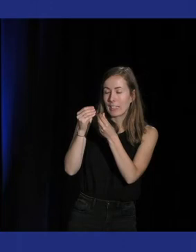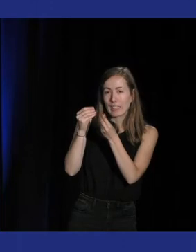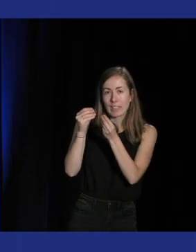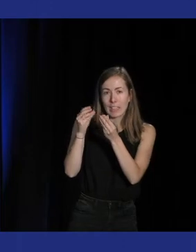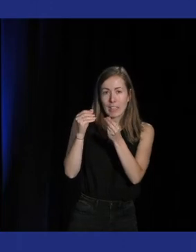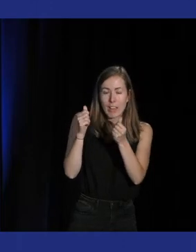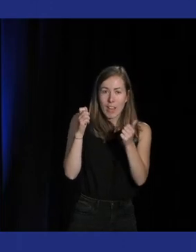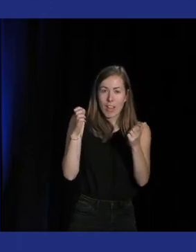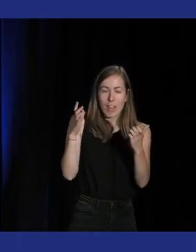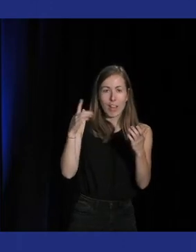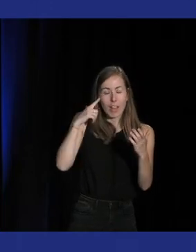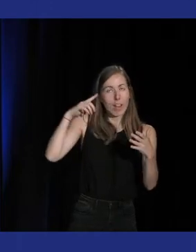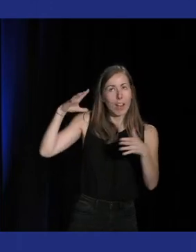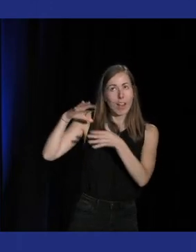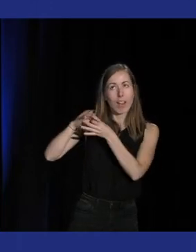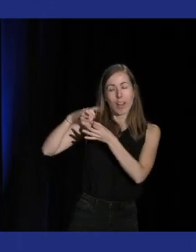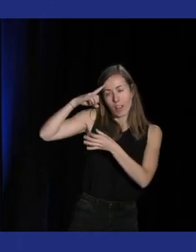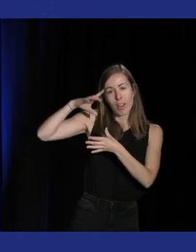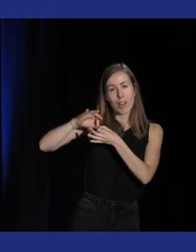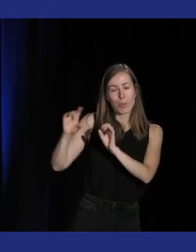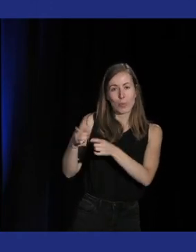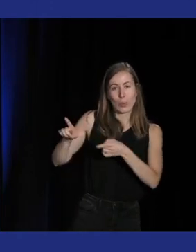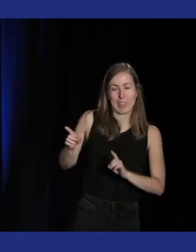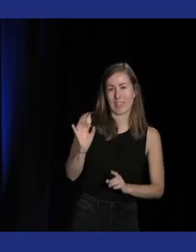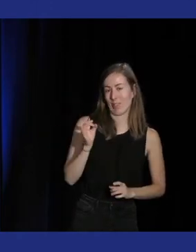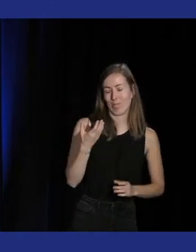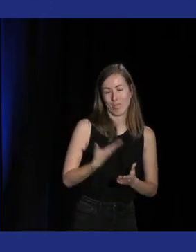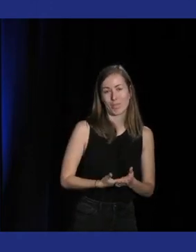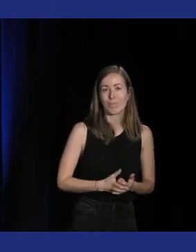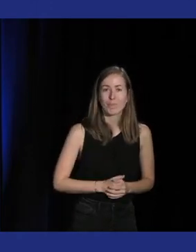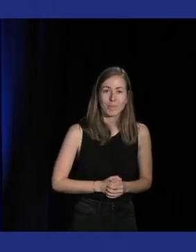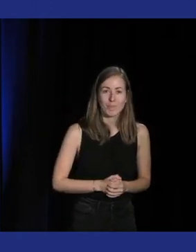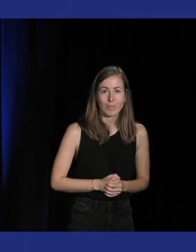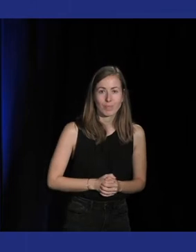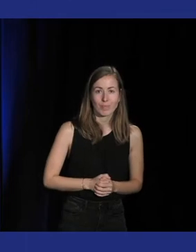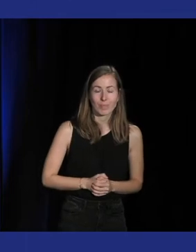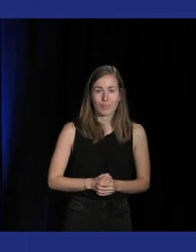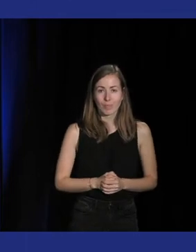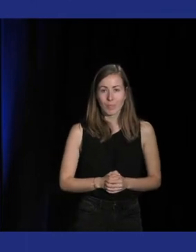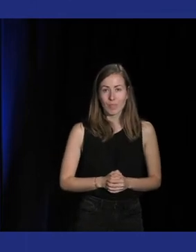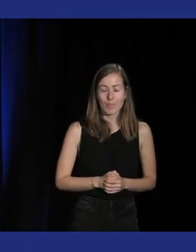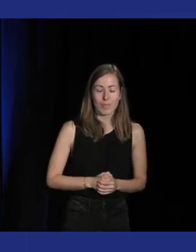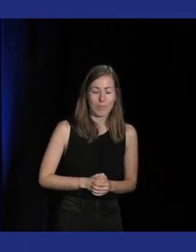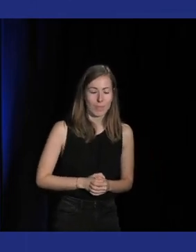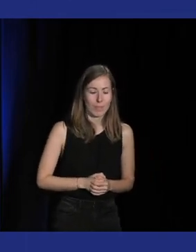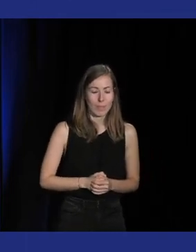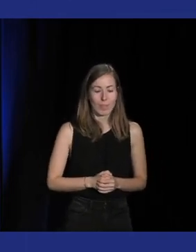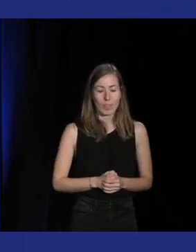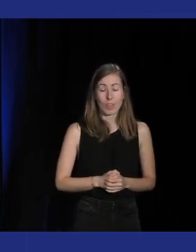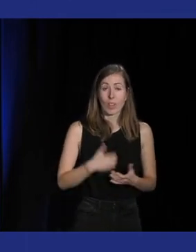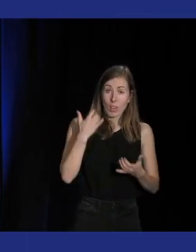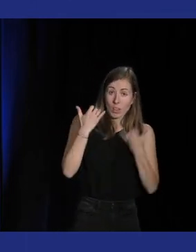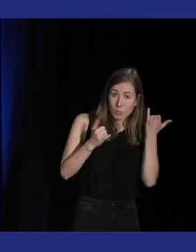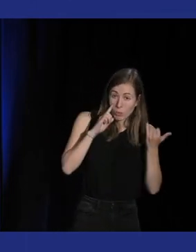parallélisme avec des notes de musique C'est certainement parce que du coup comme le joueur est dans une position active